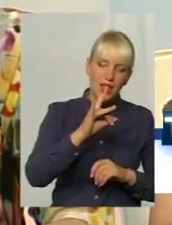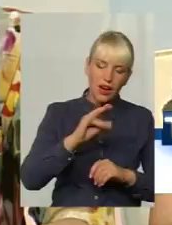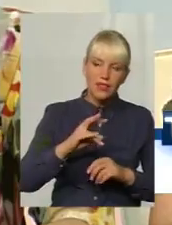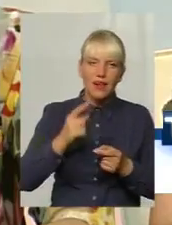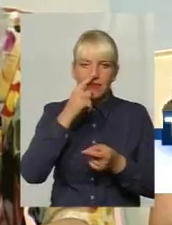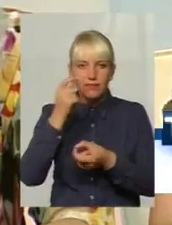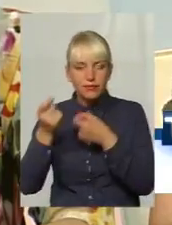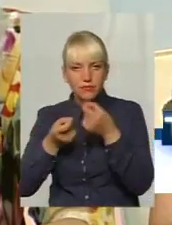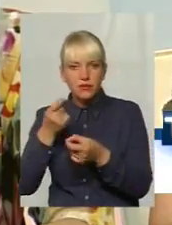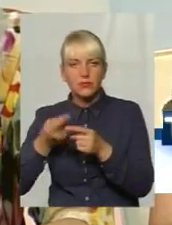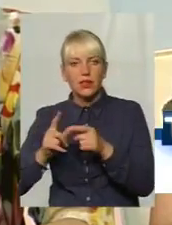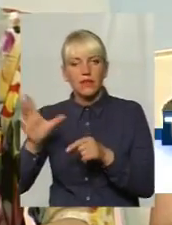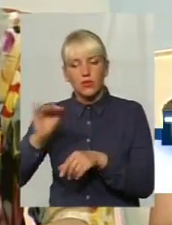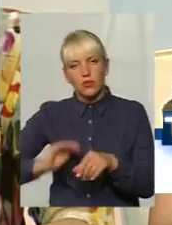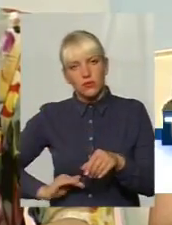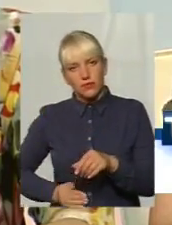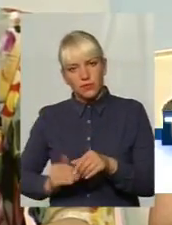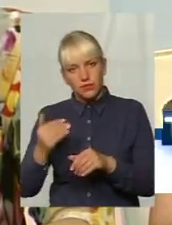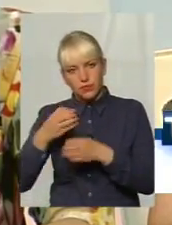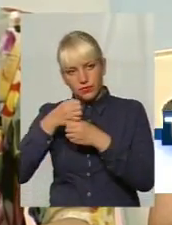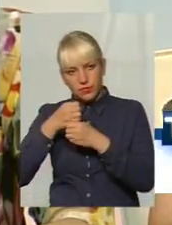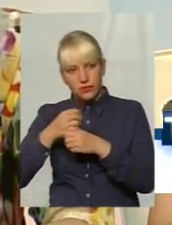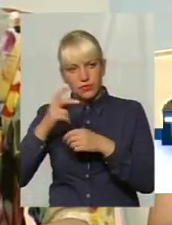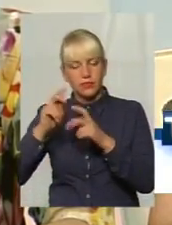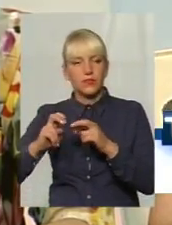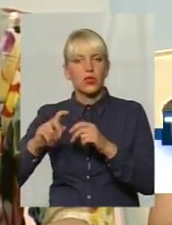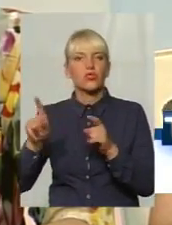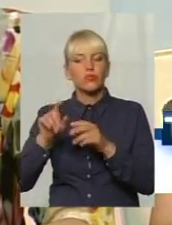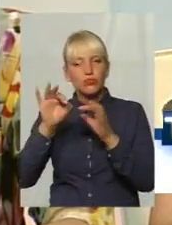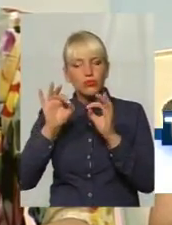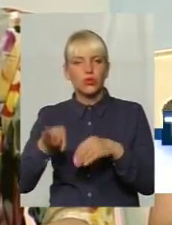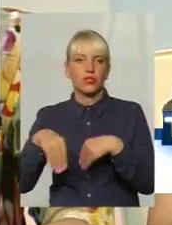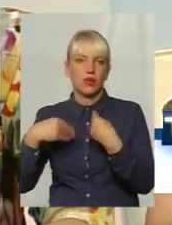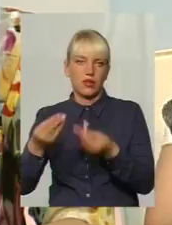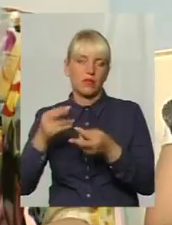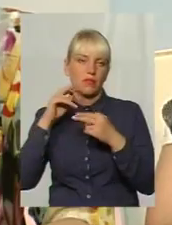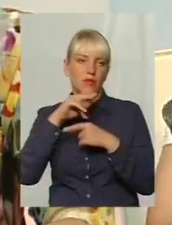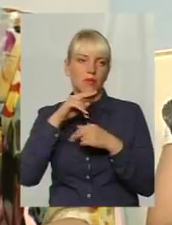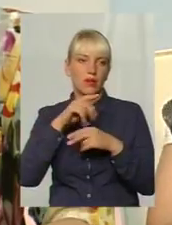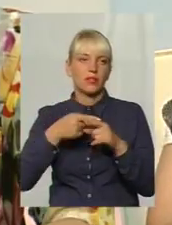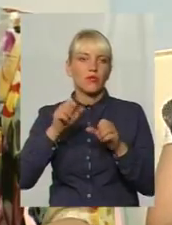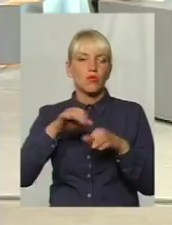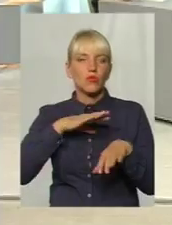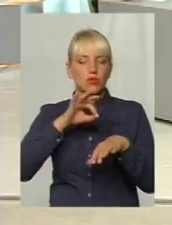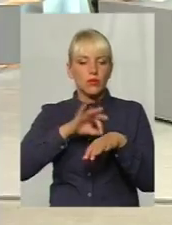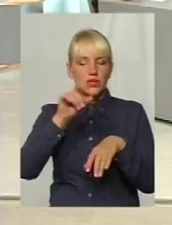тобто такий ліпідограма, де можна від того назначити певний препарат. Напевне, певне пацієнтки є якась така патологія, яка потребує